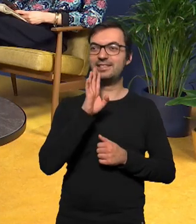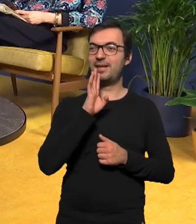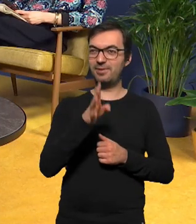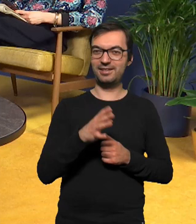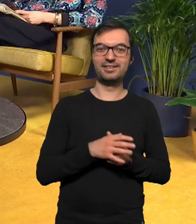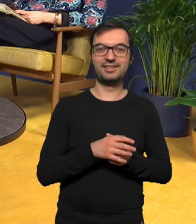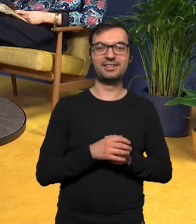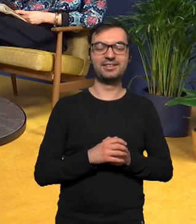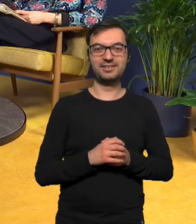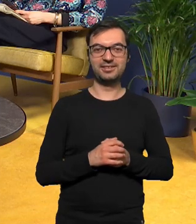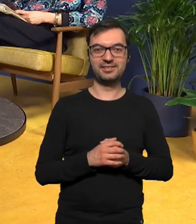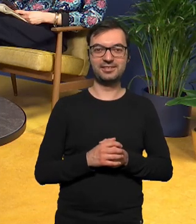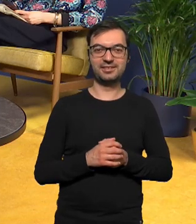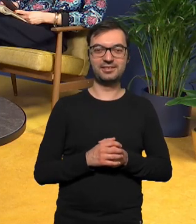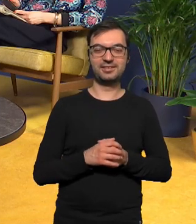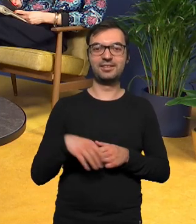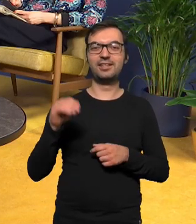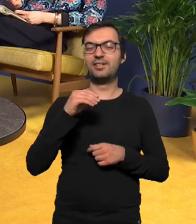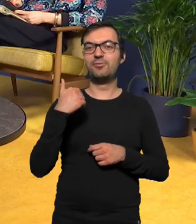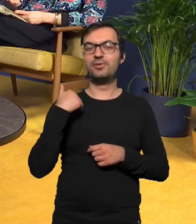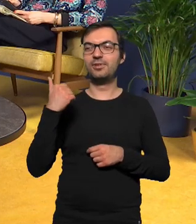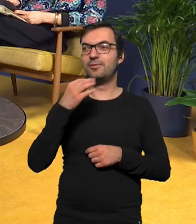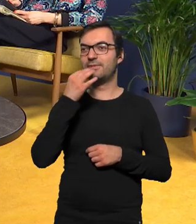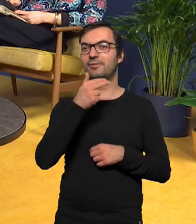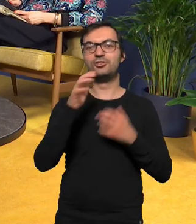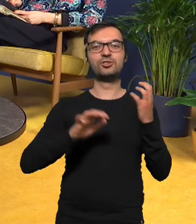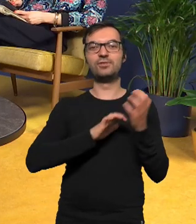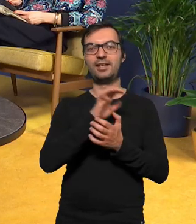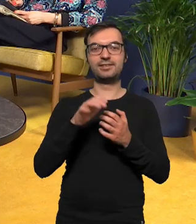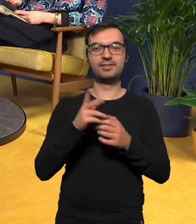tak a propos właśnie bo tu jeszcze było pytanie o świat